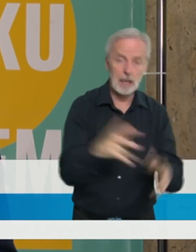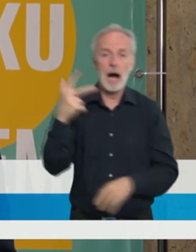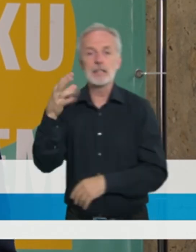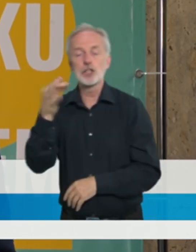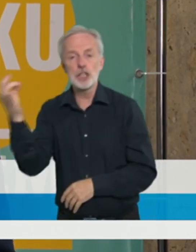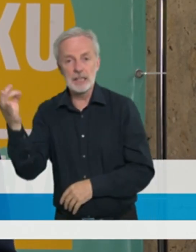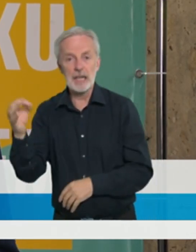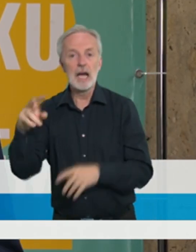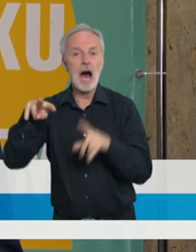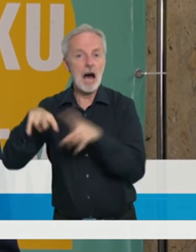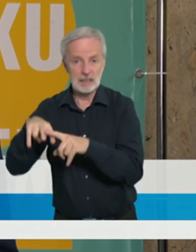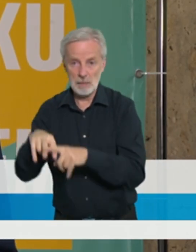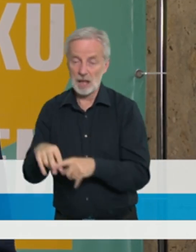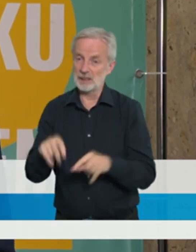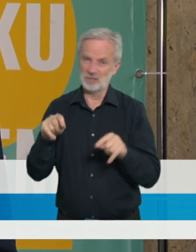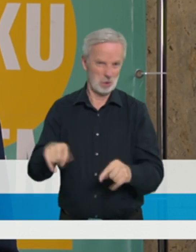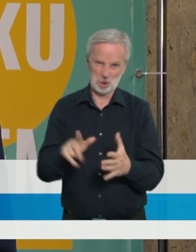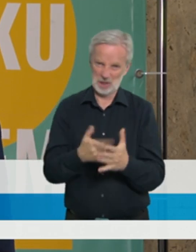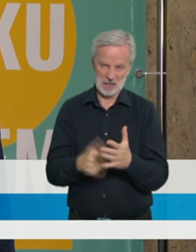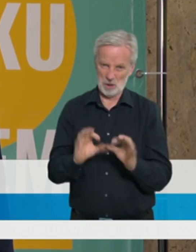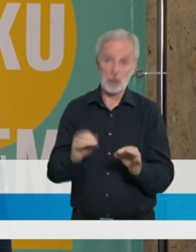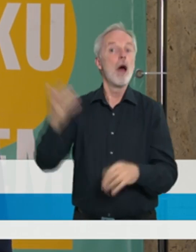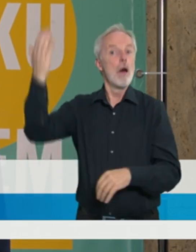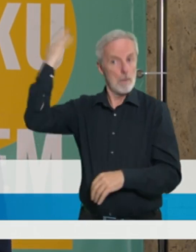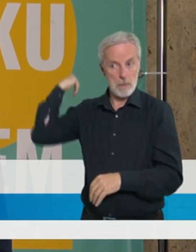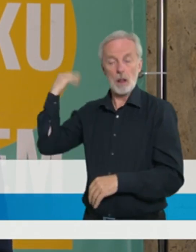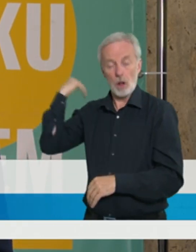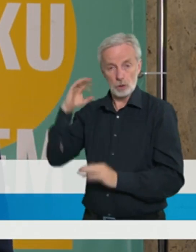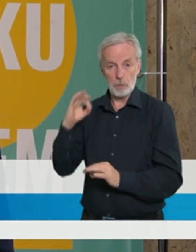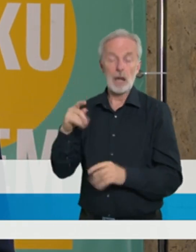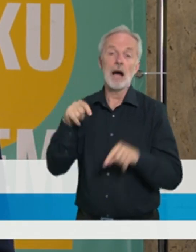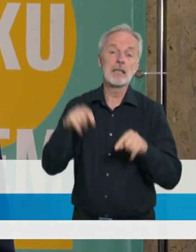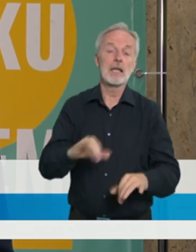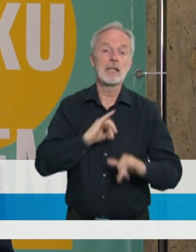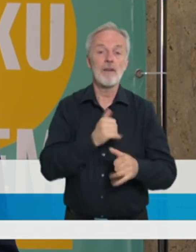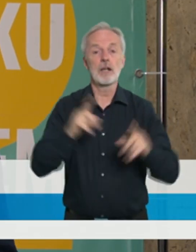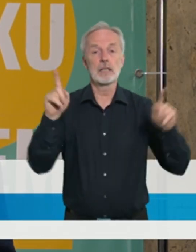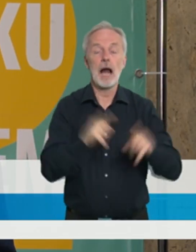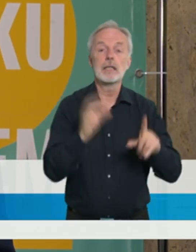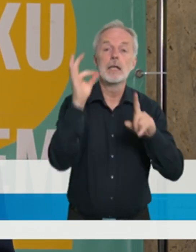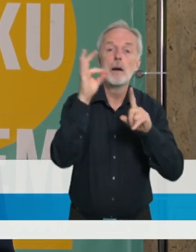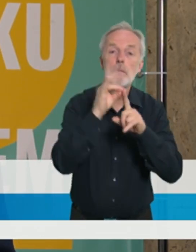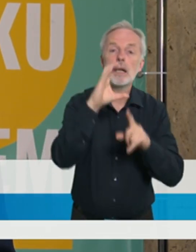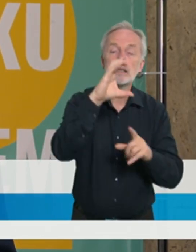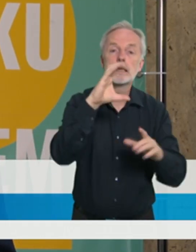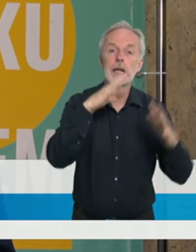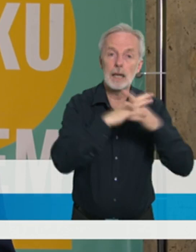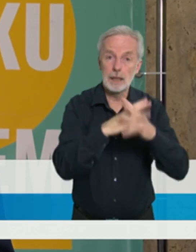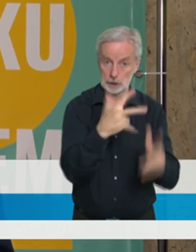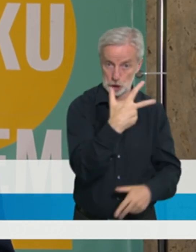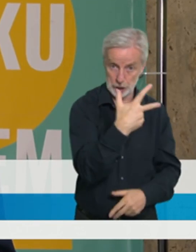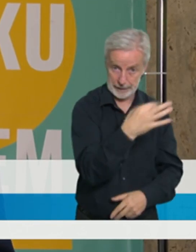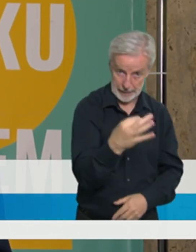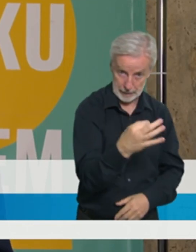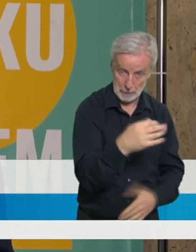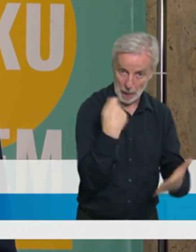chvíli je optimální, takže proto navrhujeme zkrácení u PCR na tři dny a